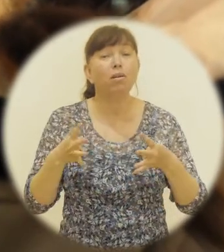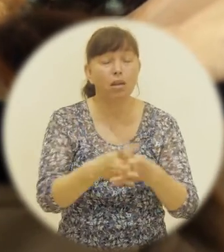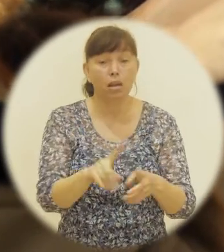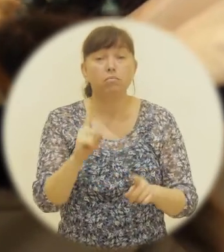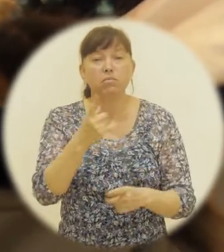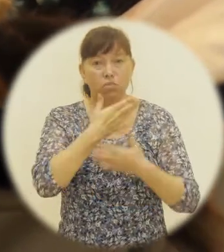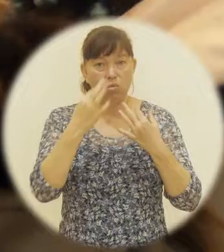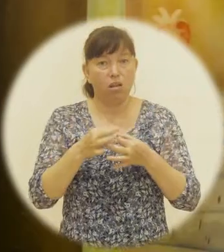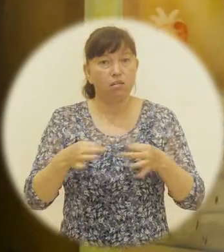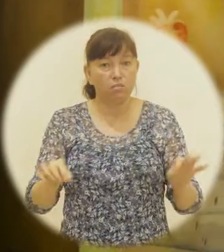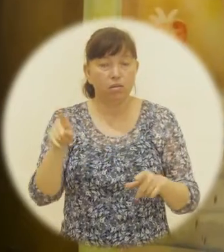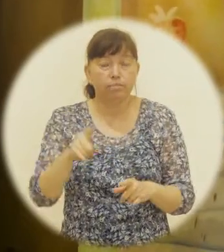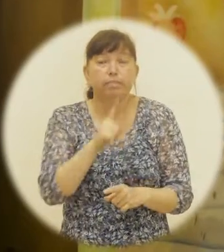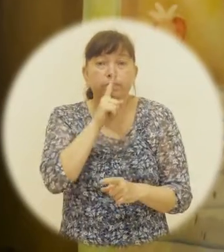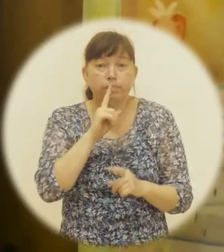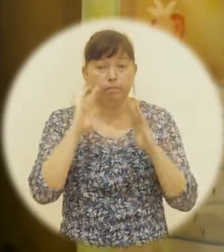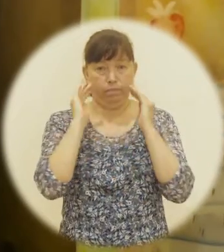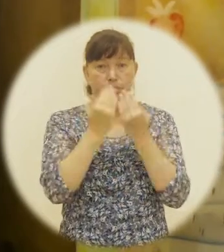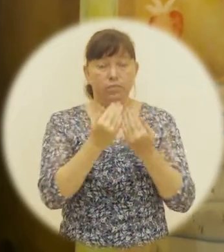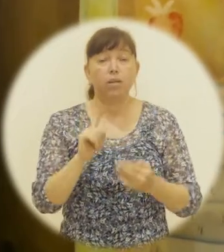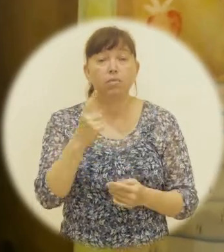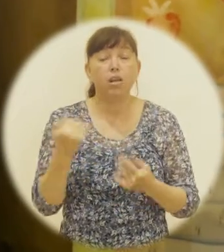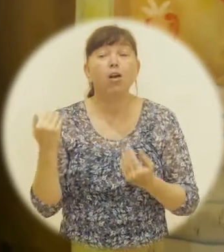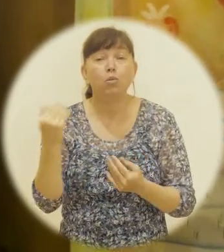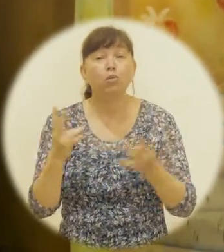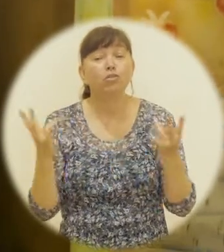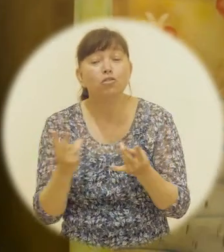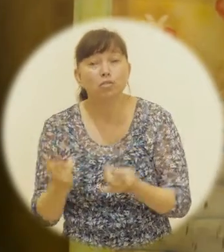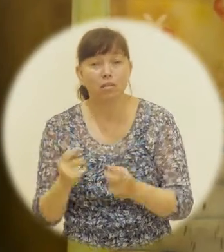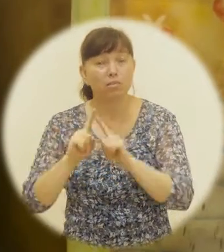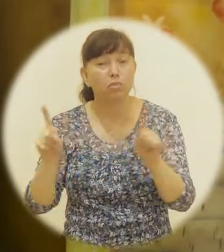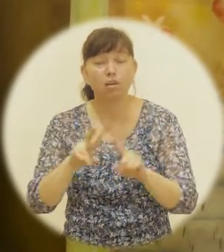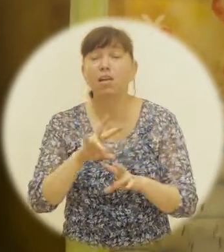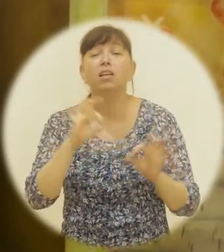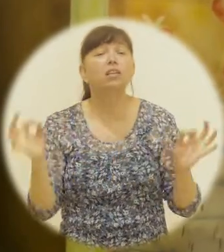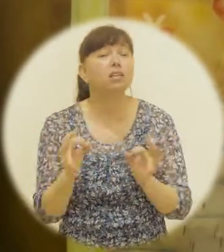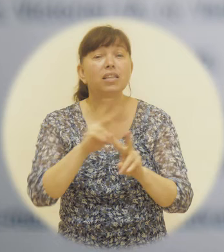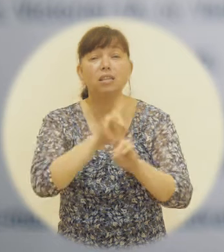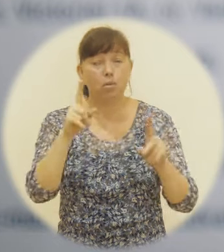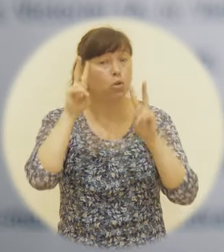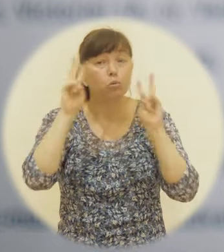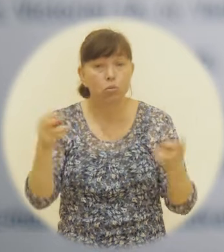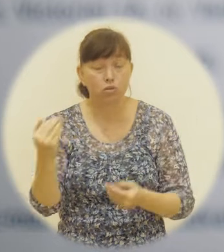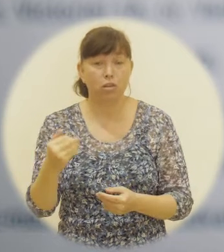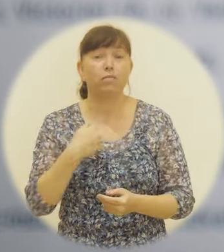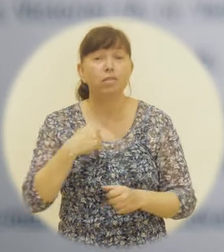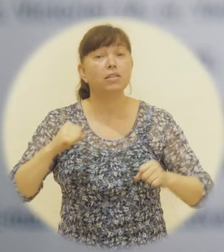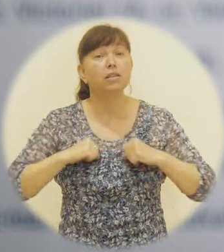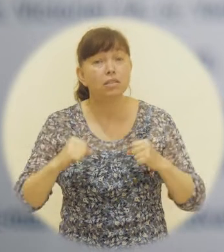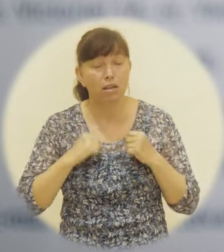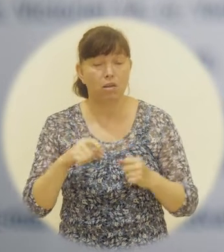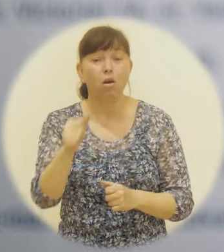lipsii accesibilității și din cauza faptului că necesitățile lui speciale nu erau luate în considerare, el nu putea să facă acest lucru